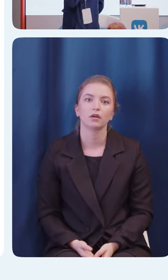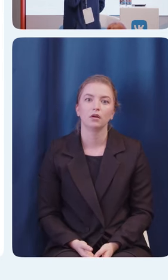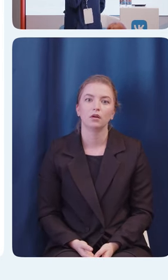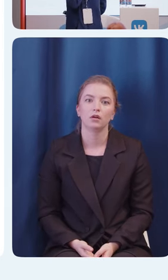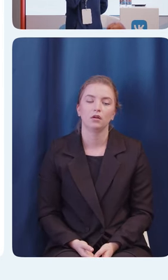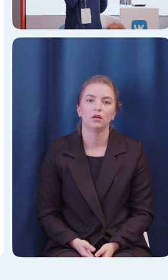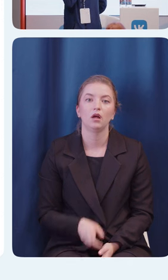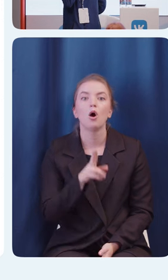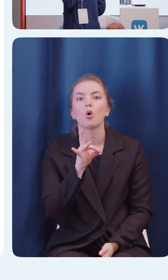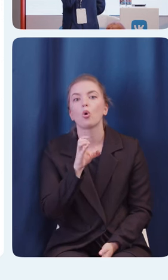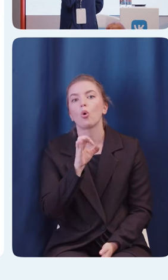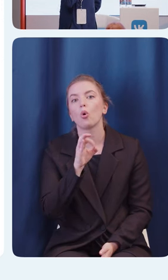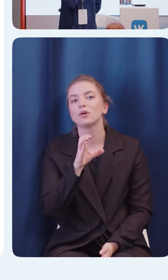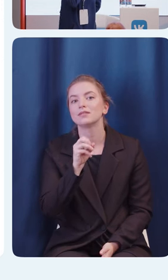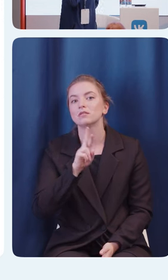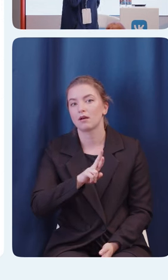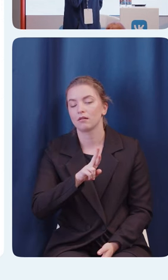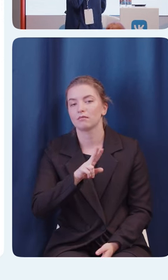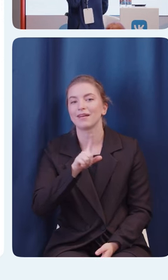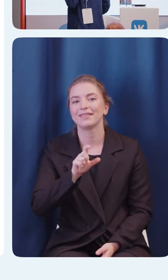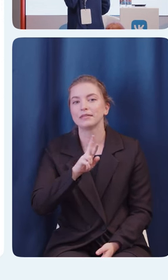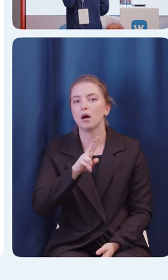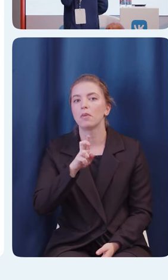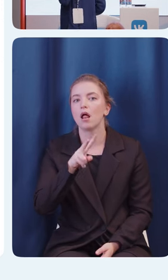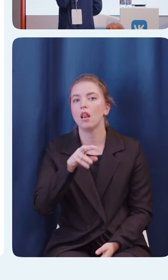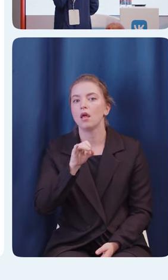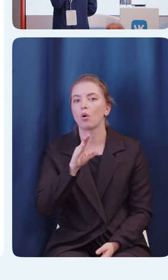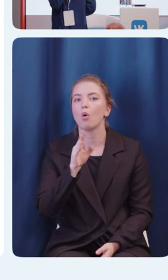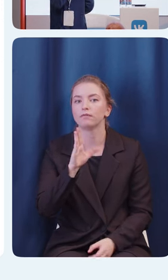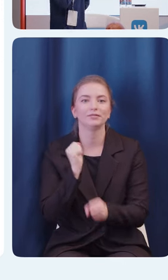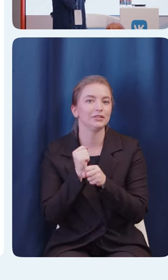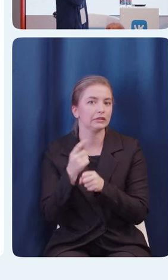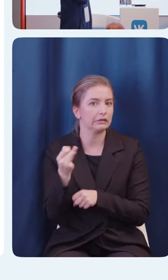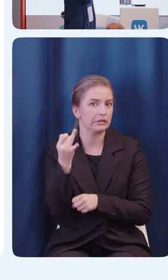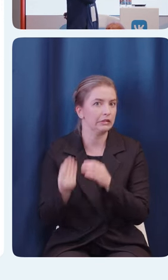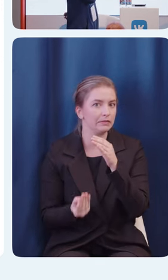Костя Дебликов у нас сделал такой интересный клип на эту тему. Может быть, кто-то видел.